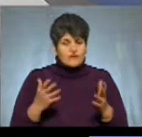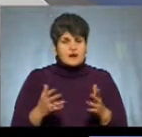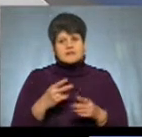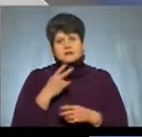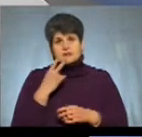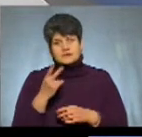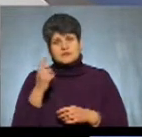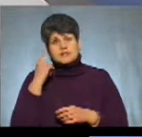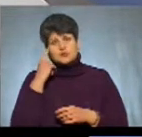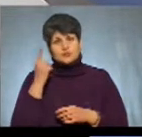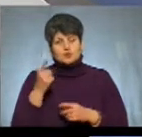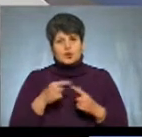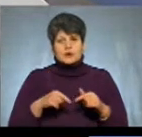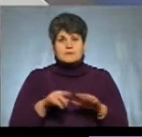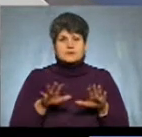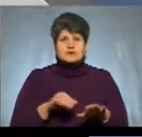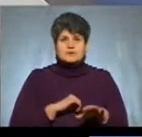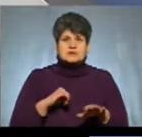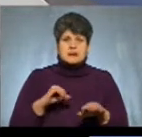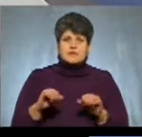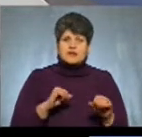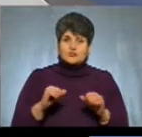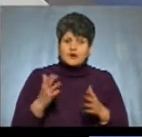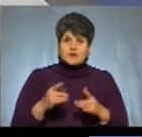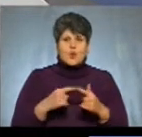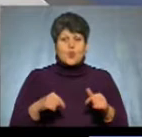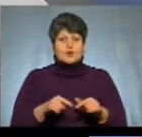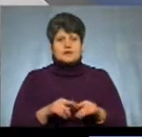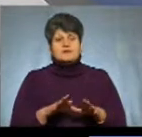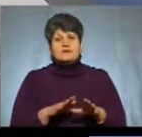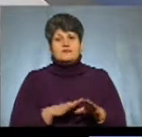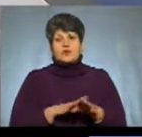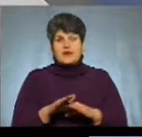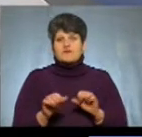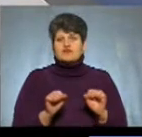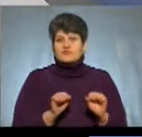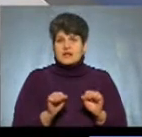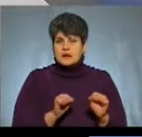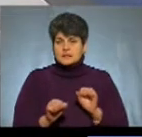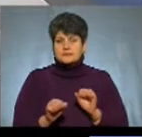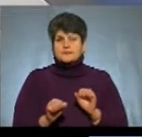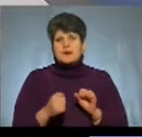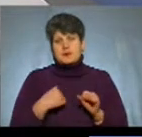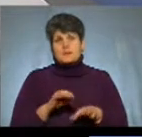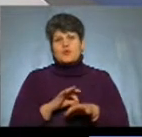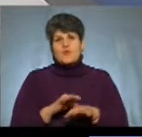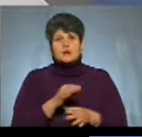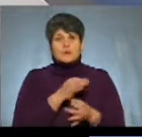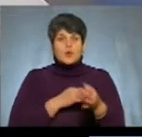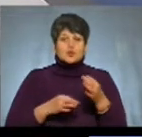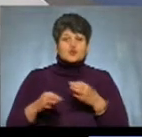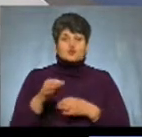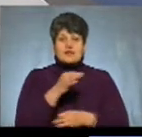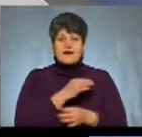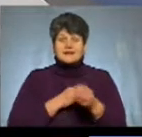органів місцевого самоврядування, органів місцевої виконавчої влади. Тобто ми проводимо консультації